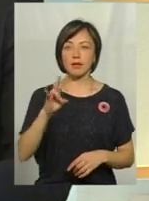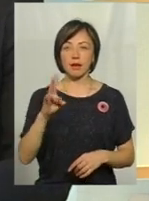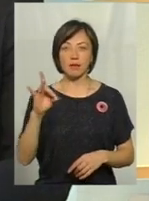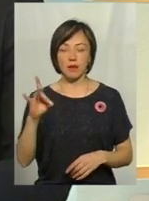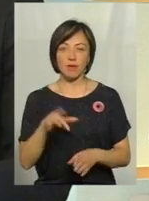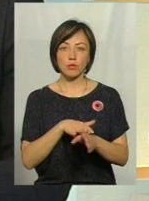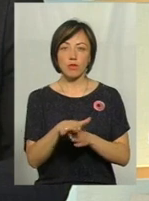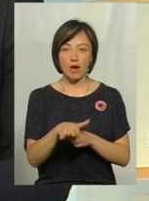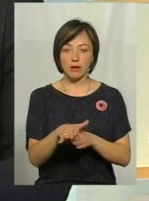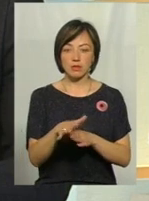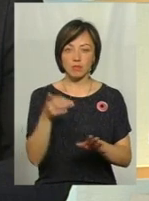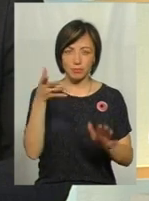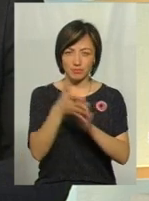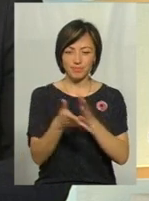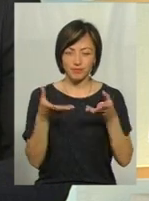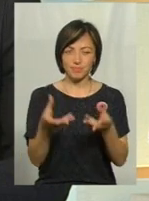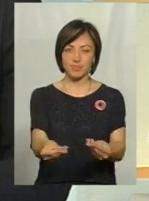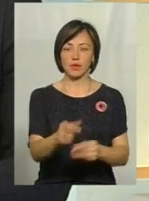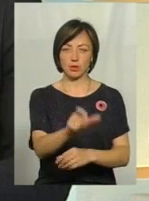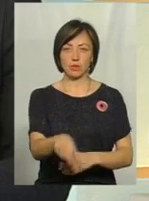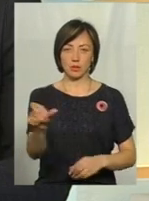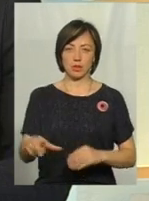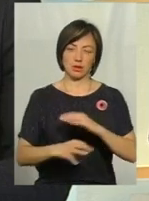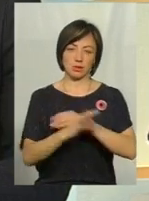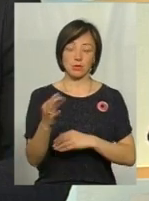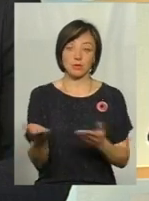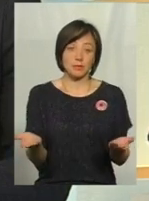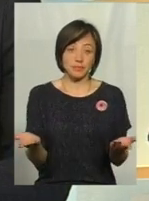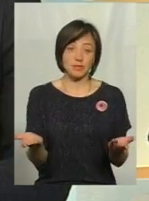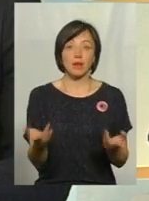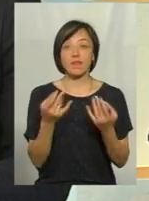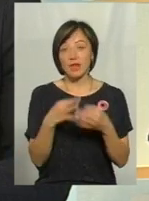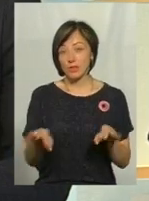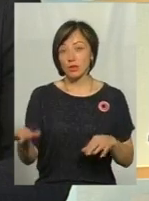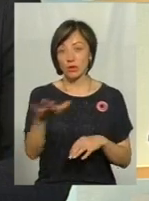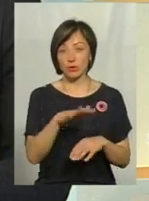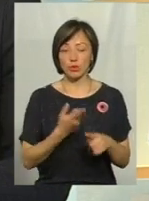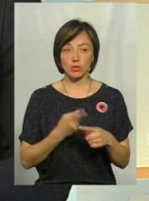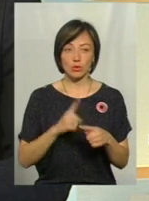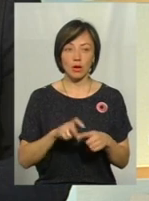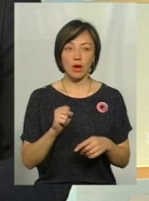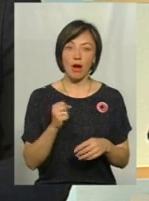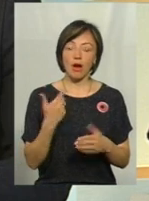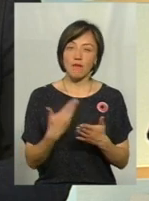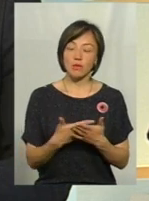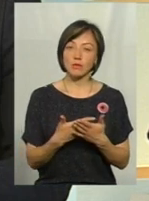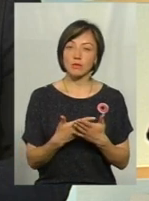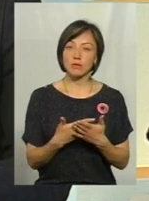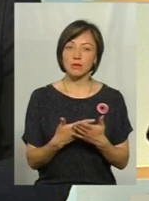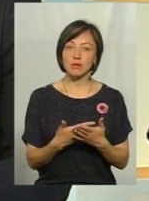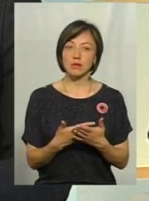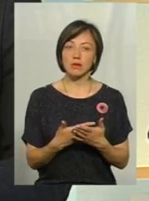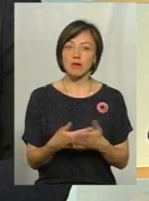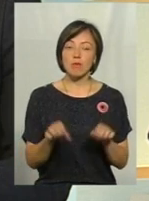відбувається промивання. Ось це, ну, дасть Бог, ми колись визволимо цю територію, а ось ми,